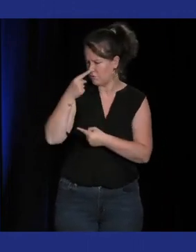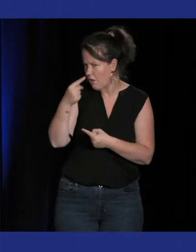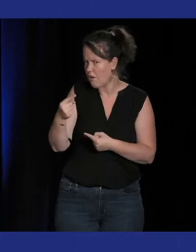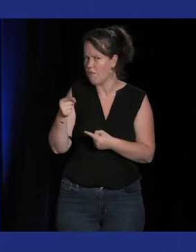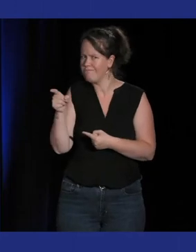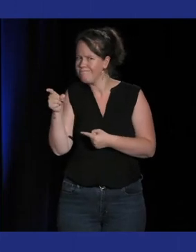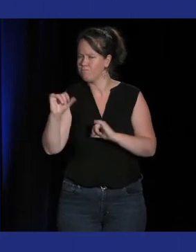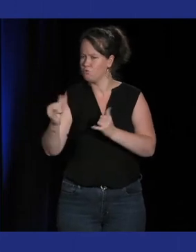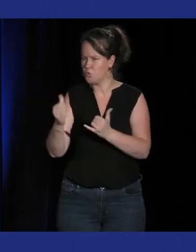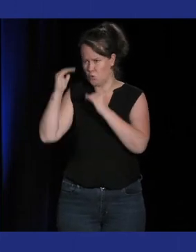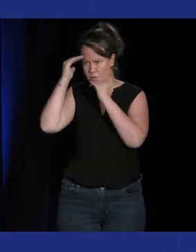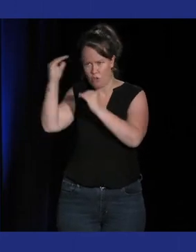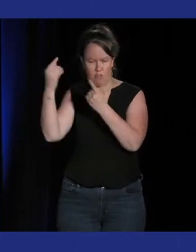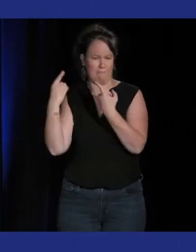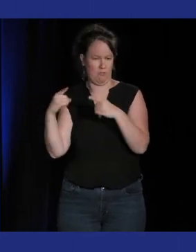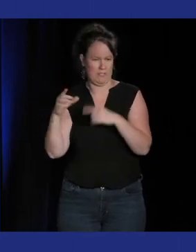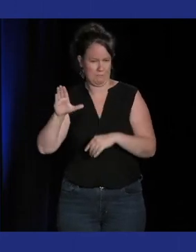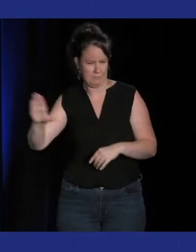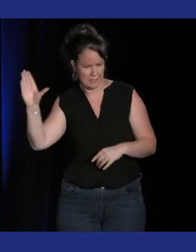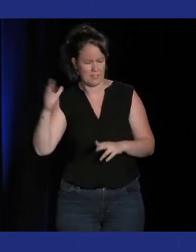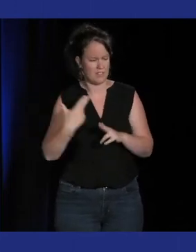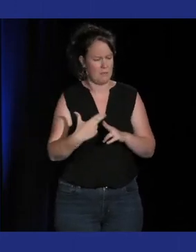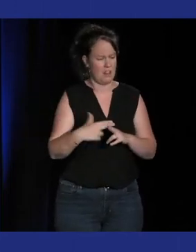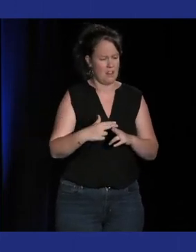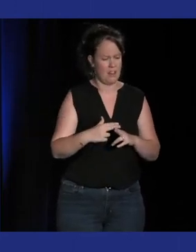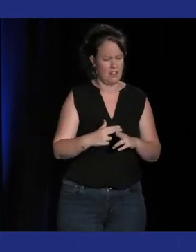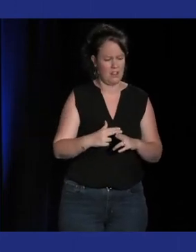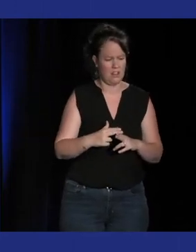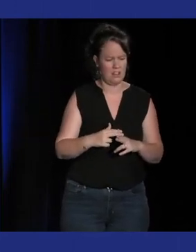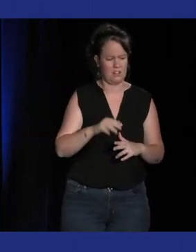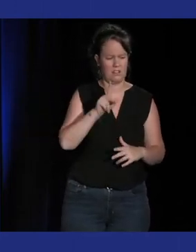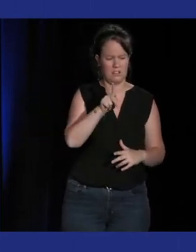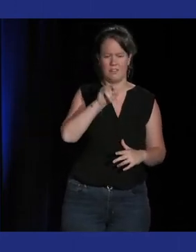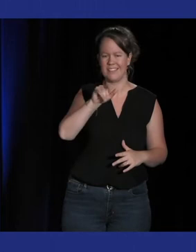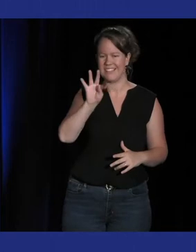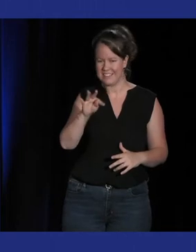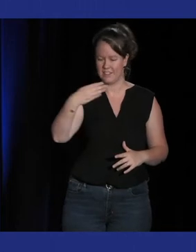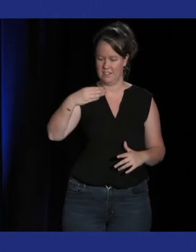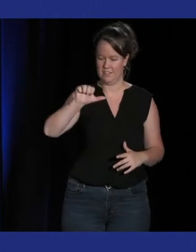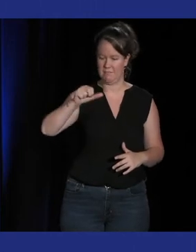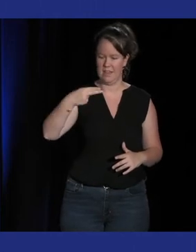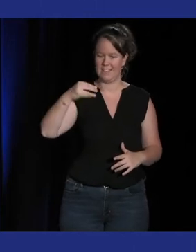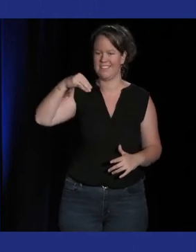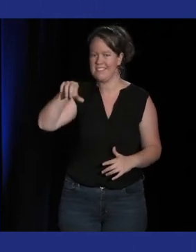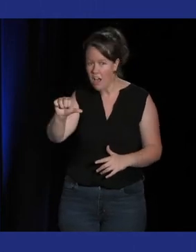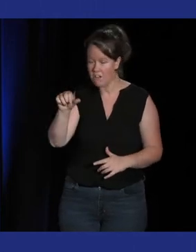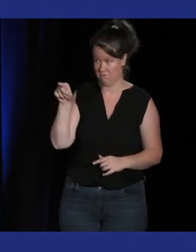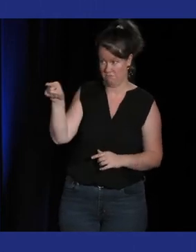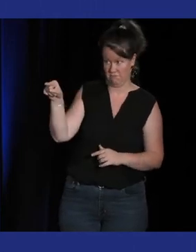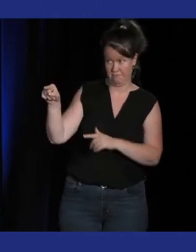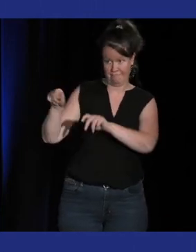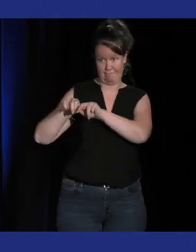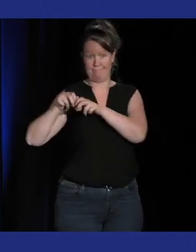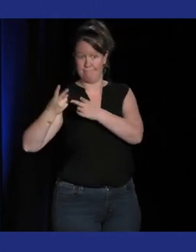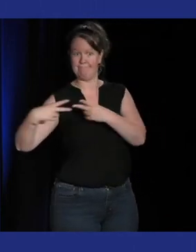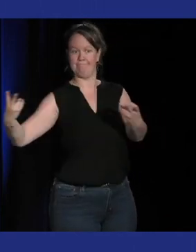même le courage d'annoncer son épisode canonique numéro 30 qui sort le mois prochain donc voilà je pense qu'il y a quand même